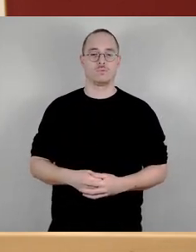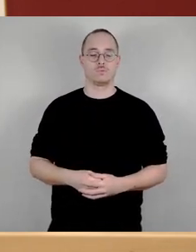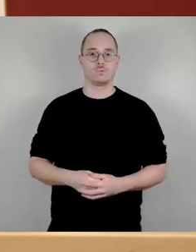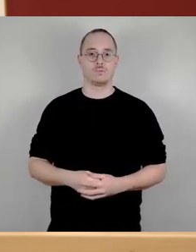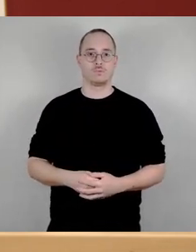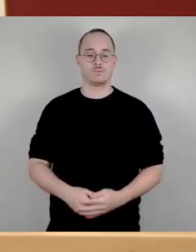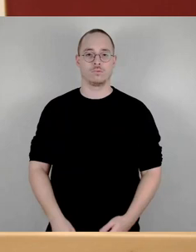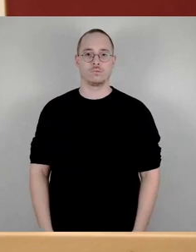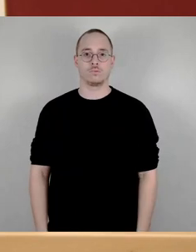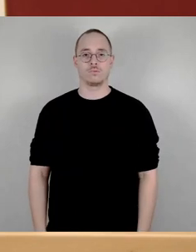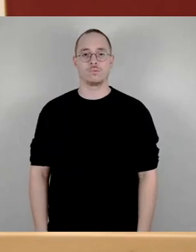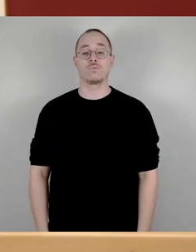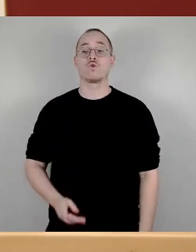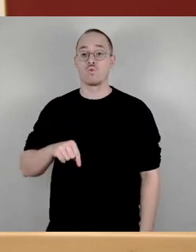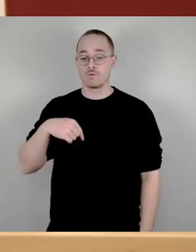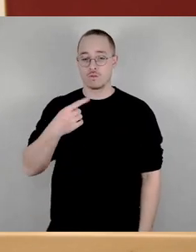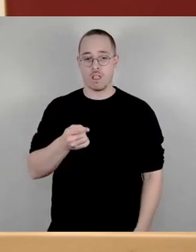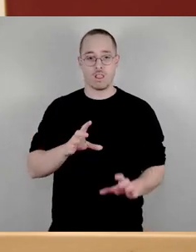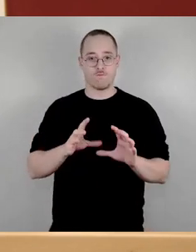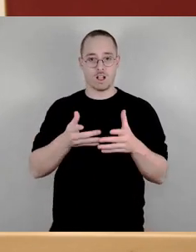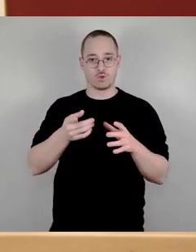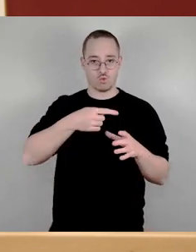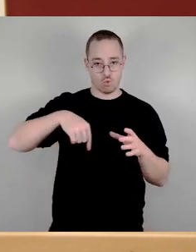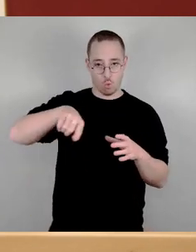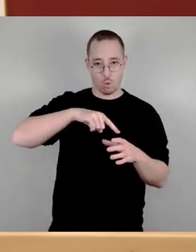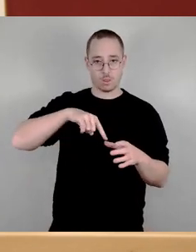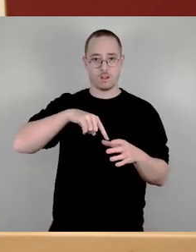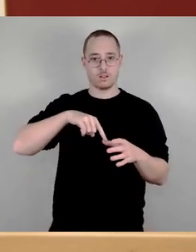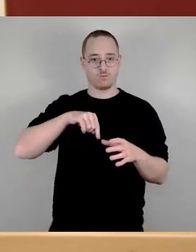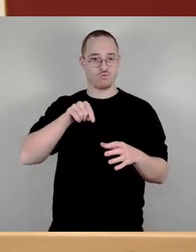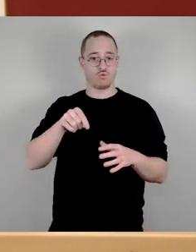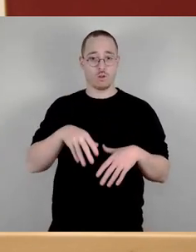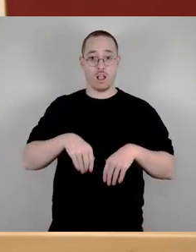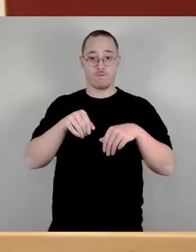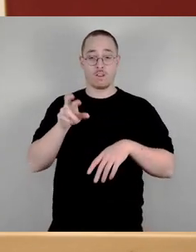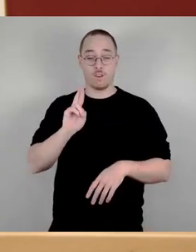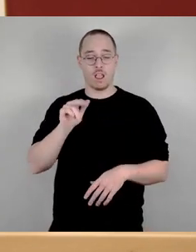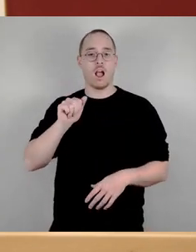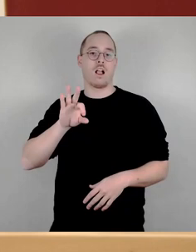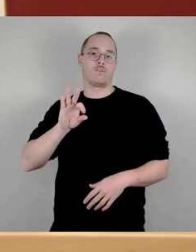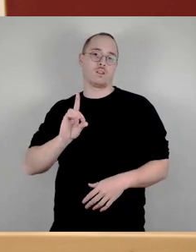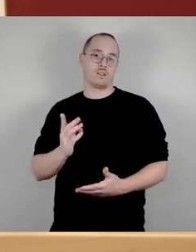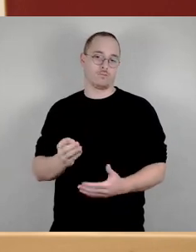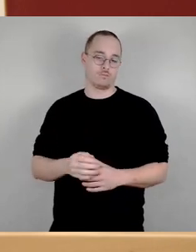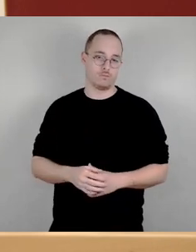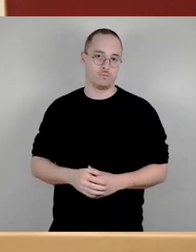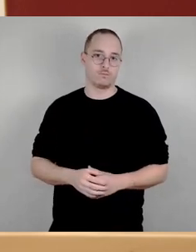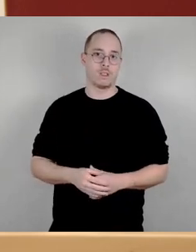Und danach starten wir in die Fraktionsrunde und die beginnt mit der AfD-Fraktion. Bitte schön, Herr Schäufer.